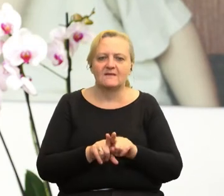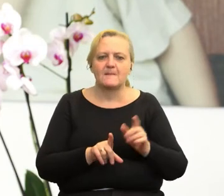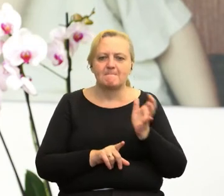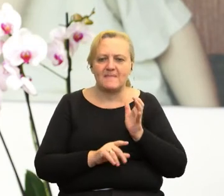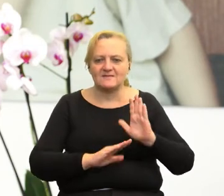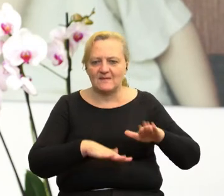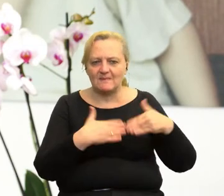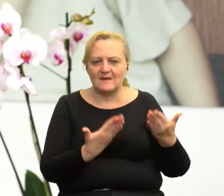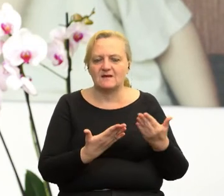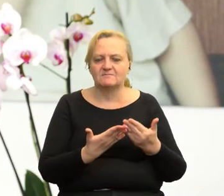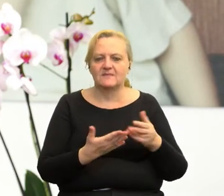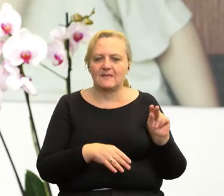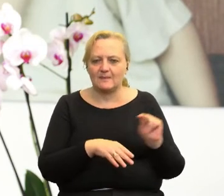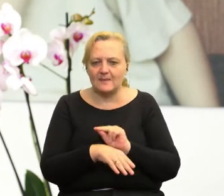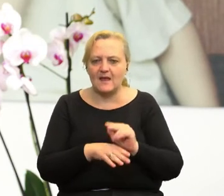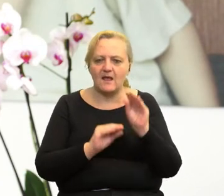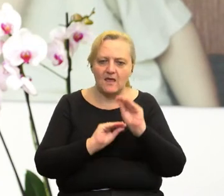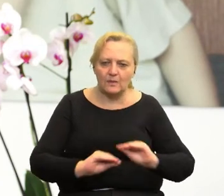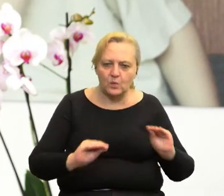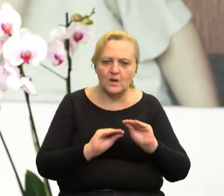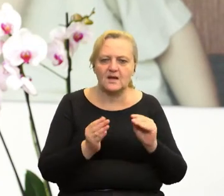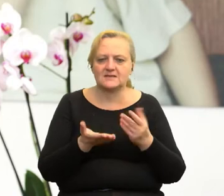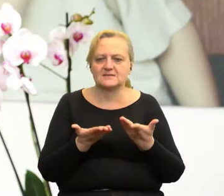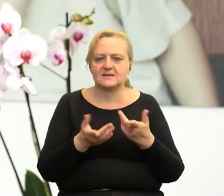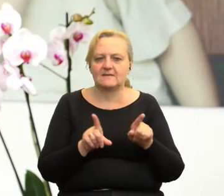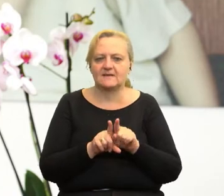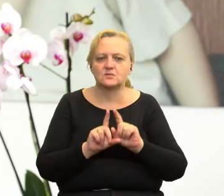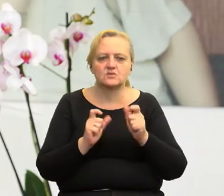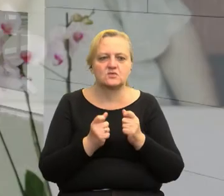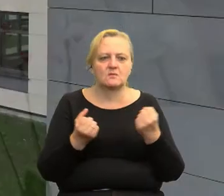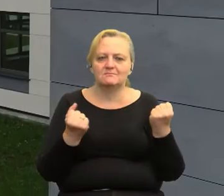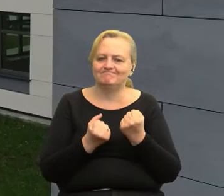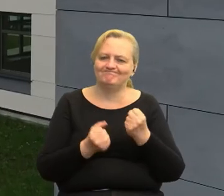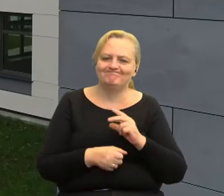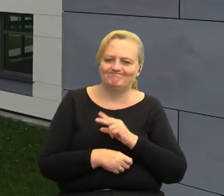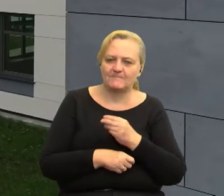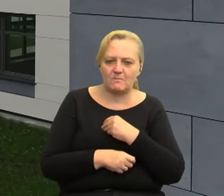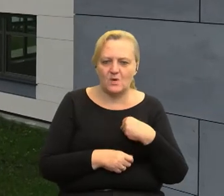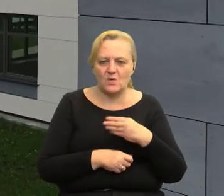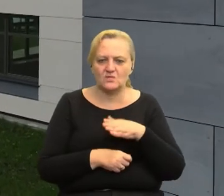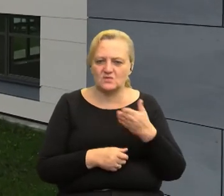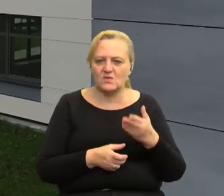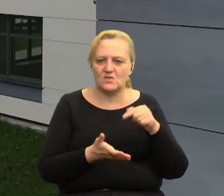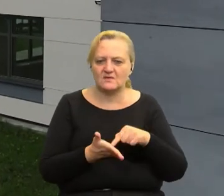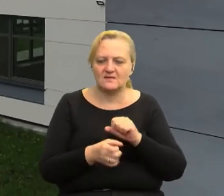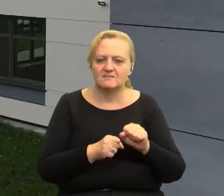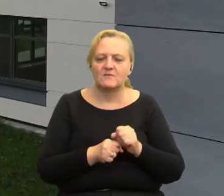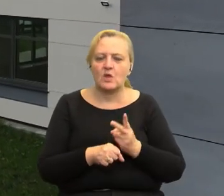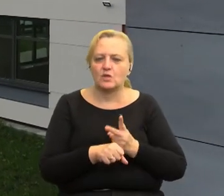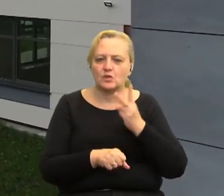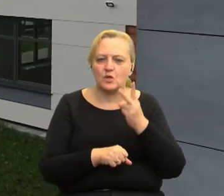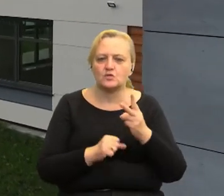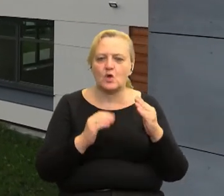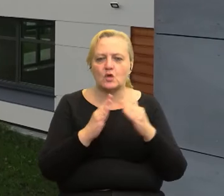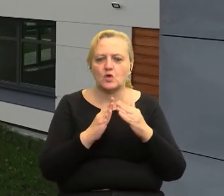zabezpieczającej im terapię, edukację, a także to, co jest największą wolączką po stronie polskiej, dostępność do